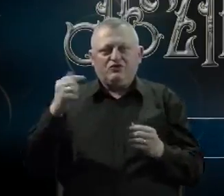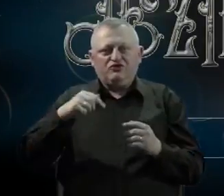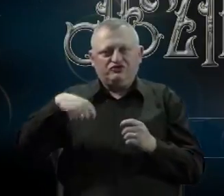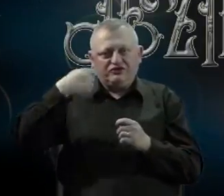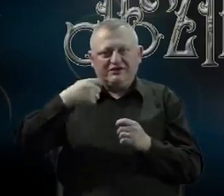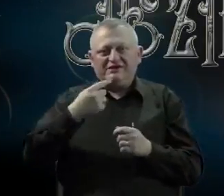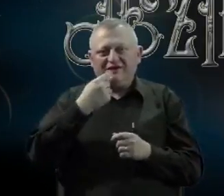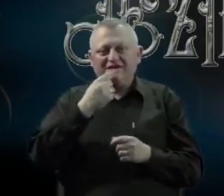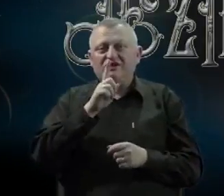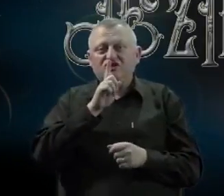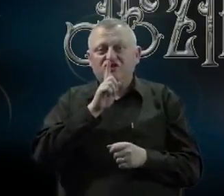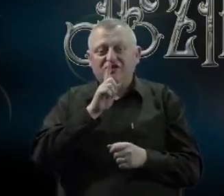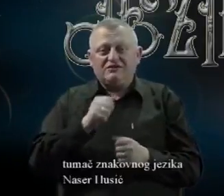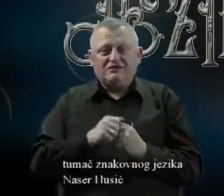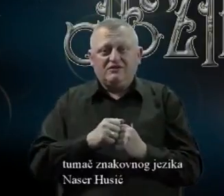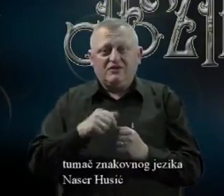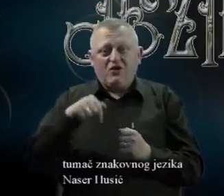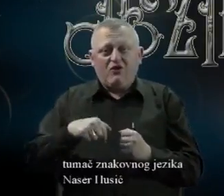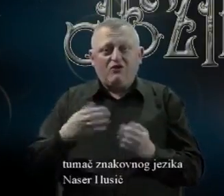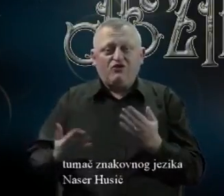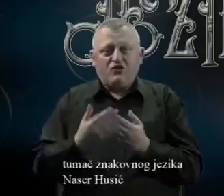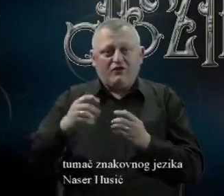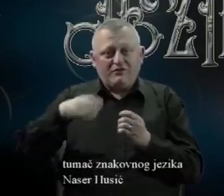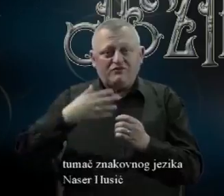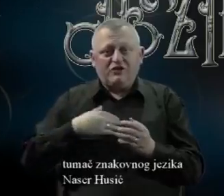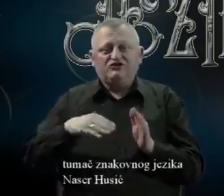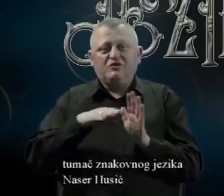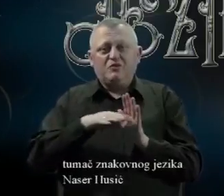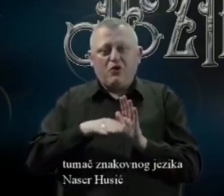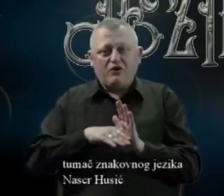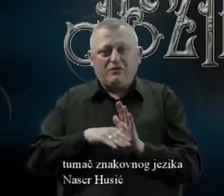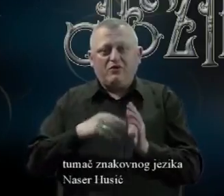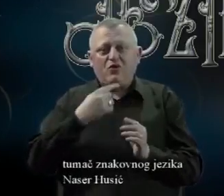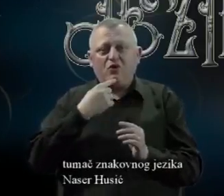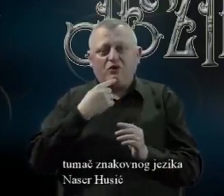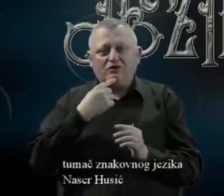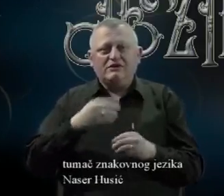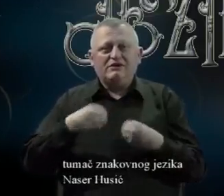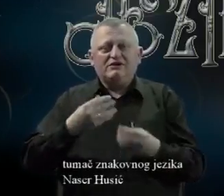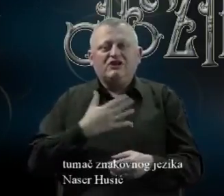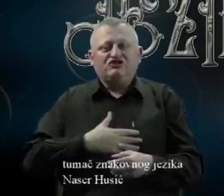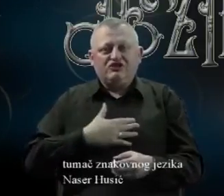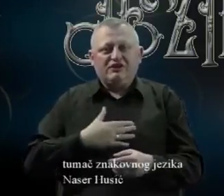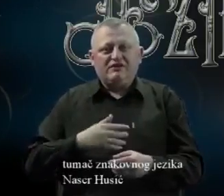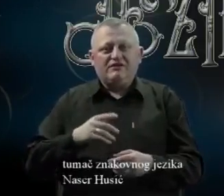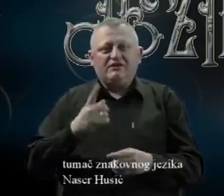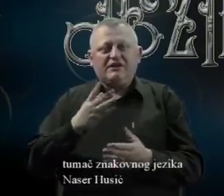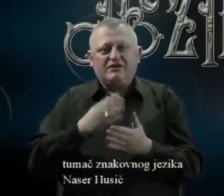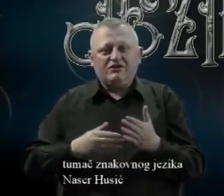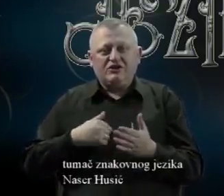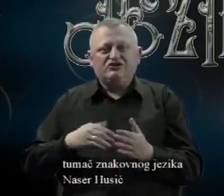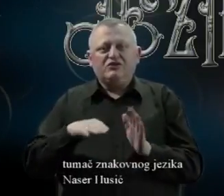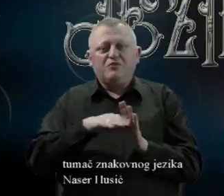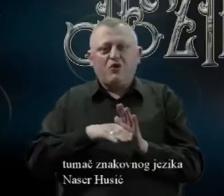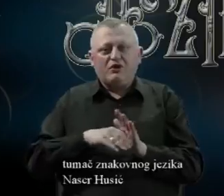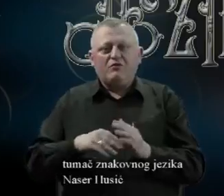Jezik tišine To nova emisija u našem programu koja je izraz želje da barem dio našeg